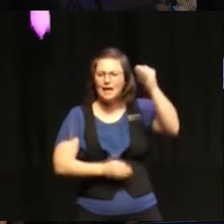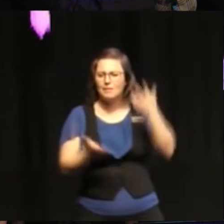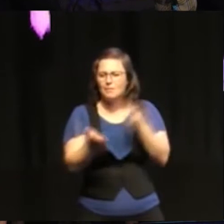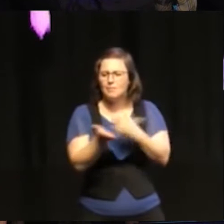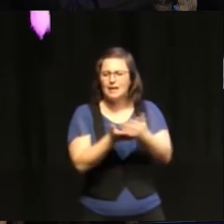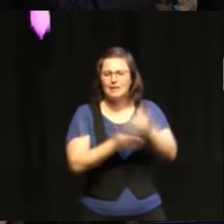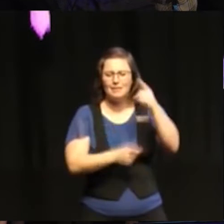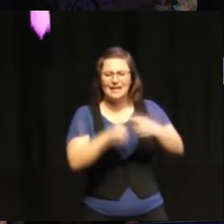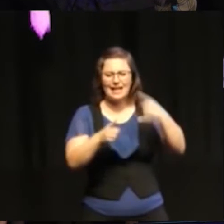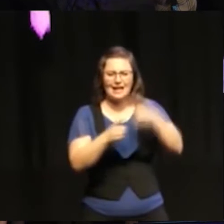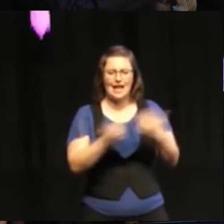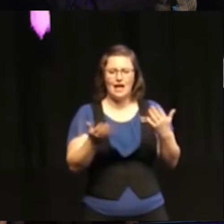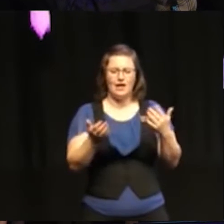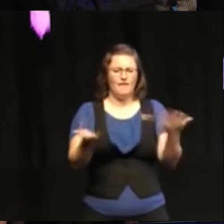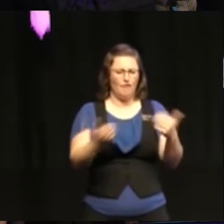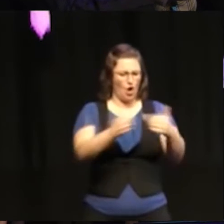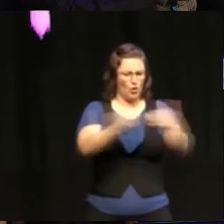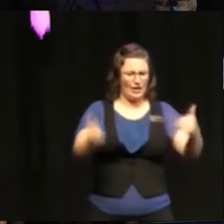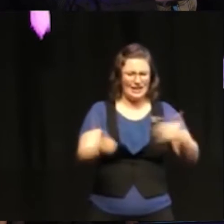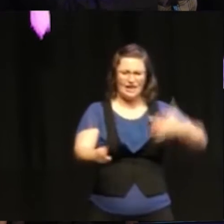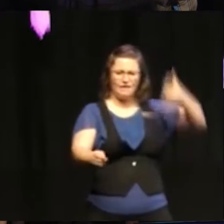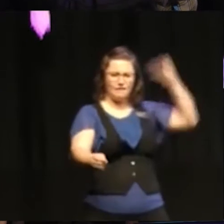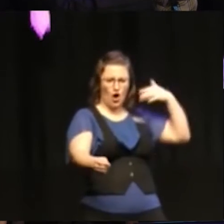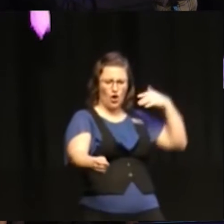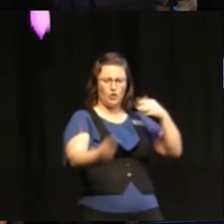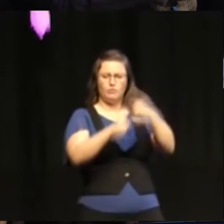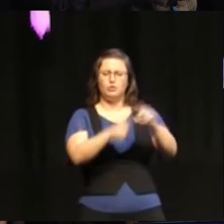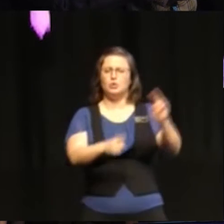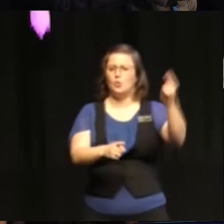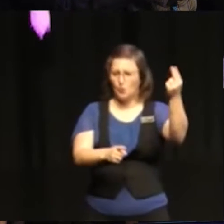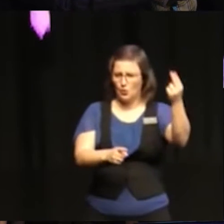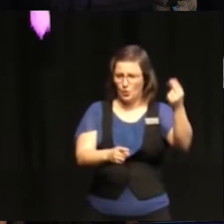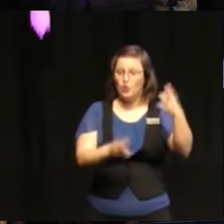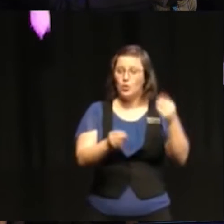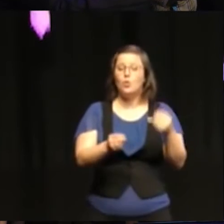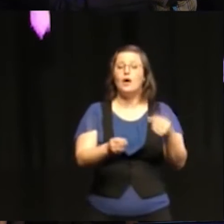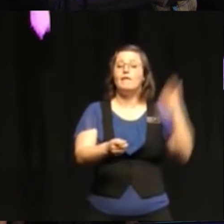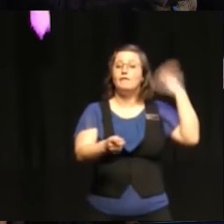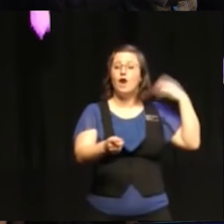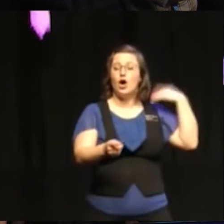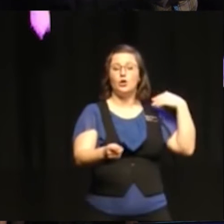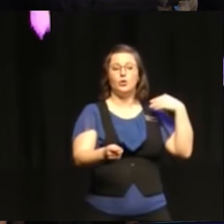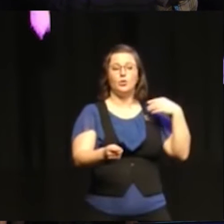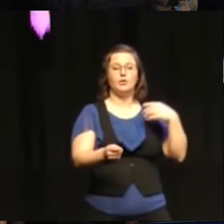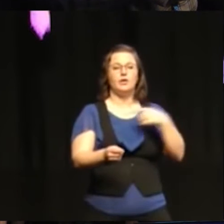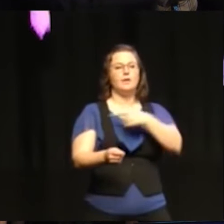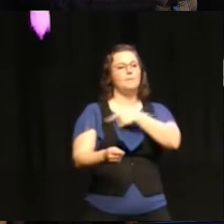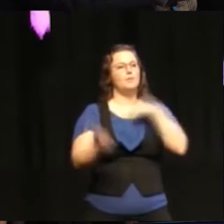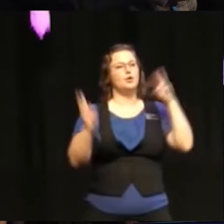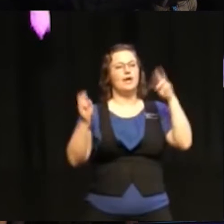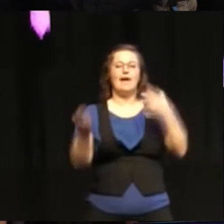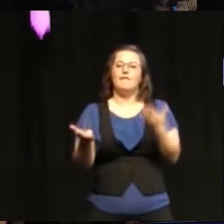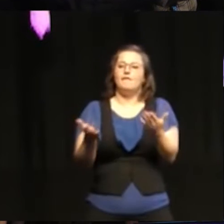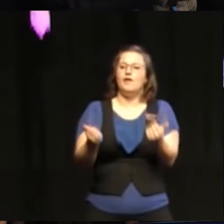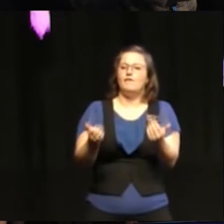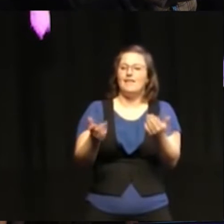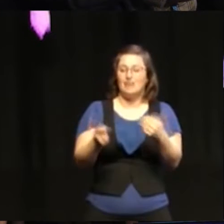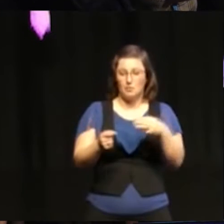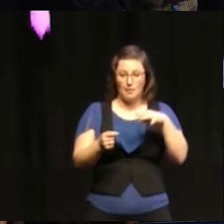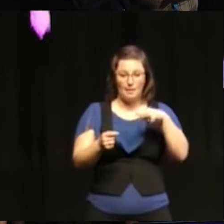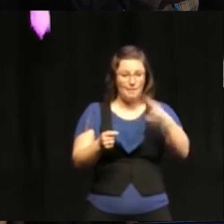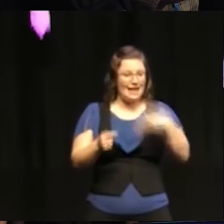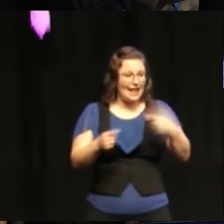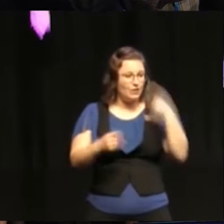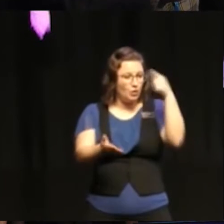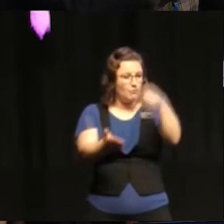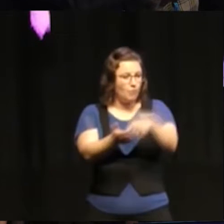skillnaden mellan vad man gjort tidigare och vad man gör nu är att tidigare har väldigt mycket av förväntan ställts. Alltså millenniemål, det var